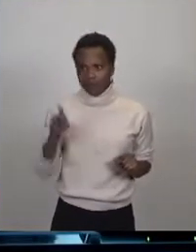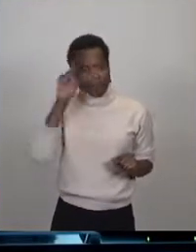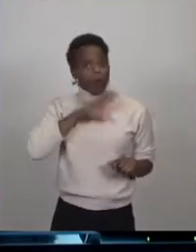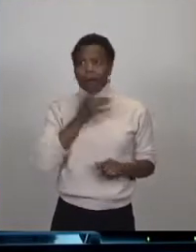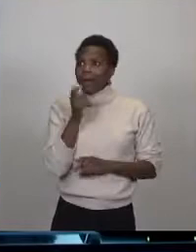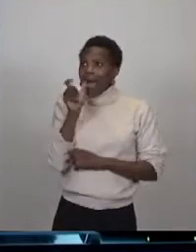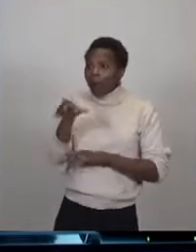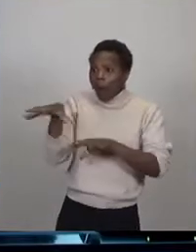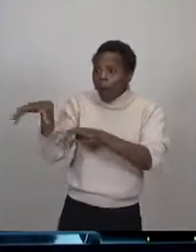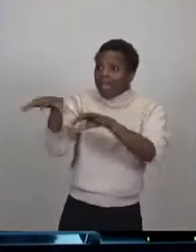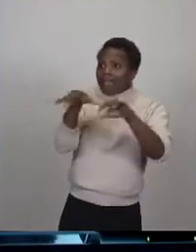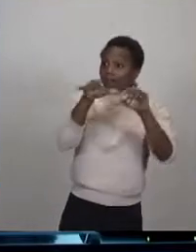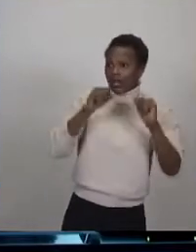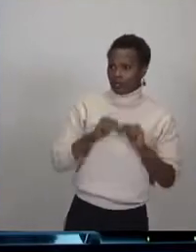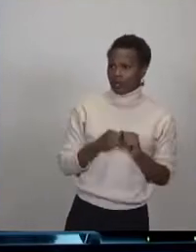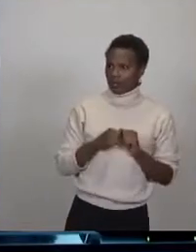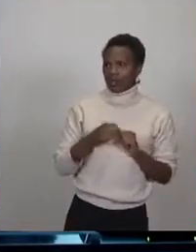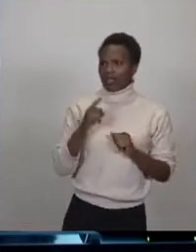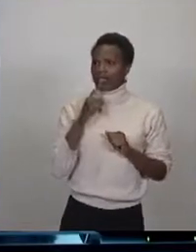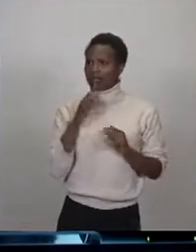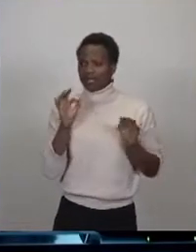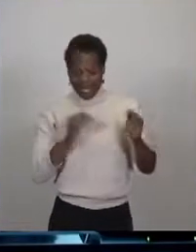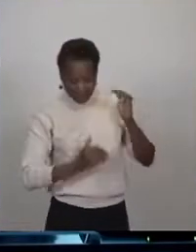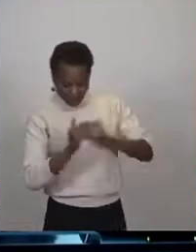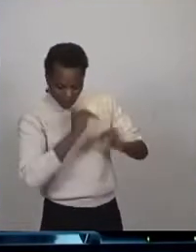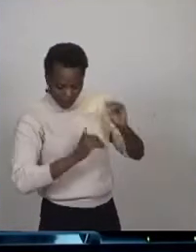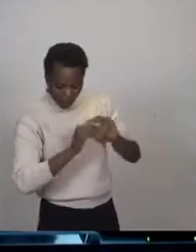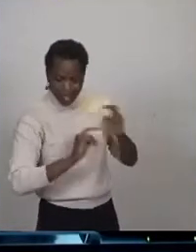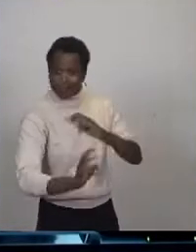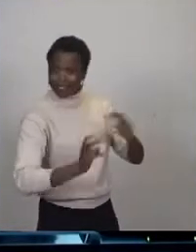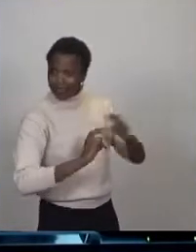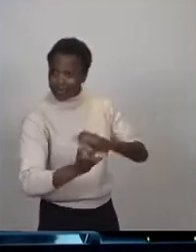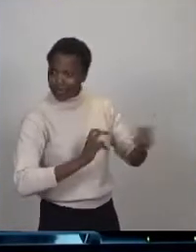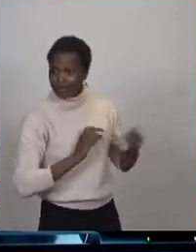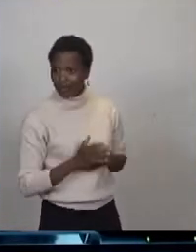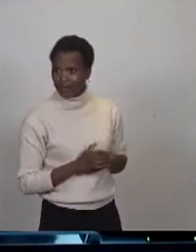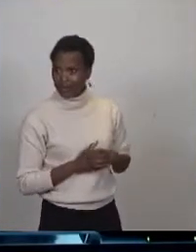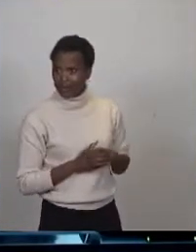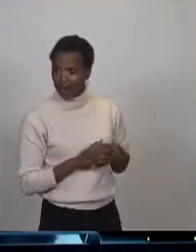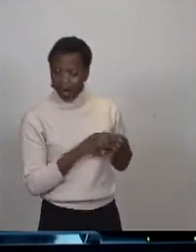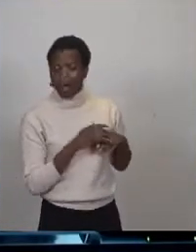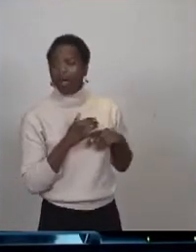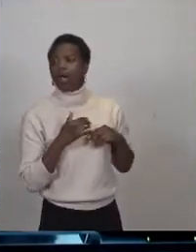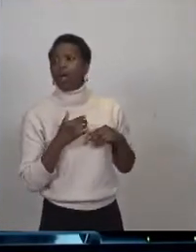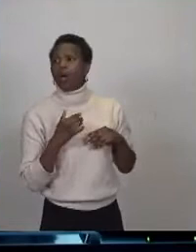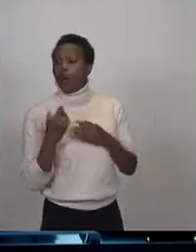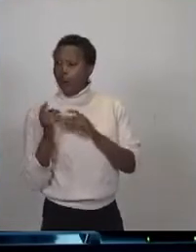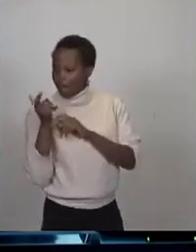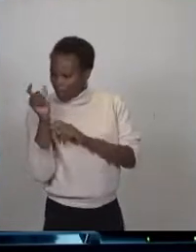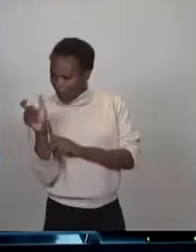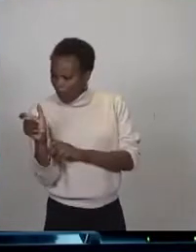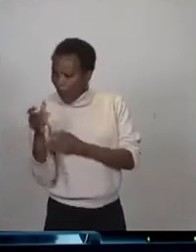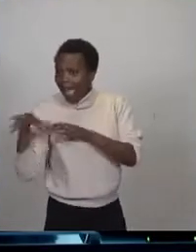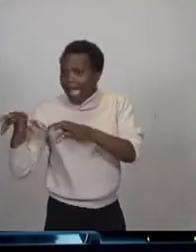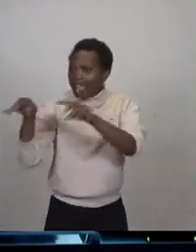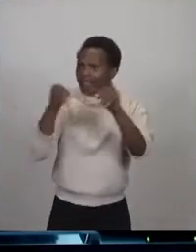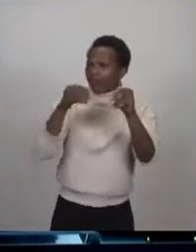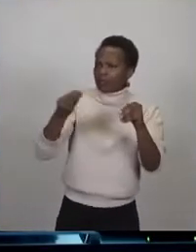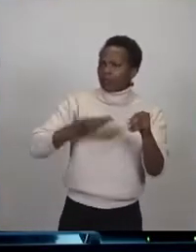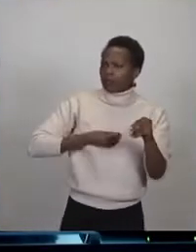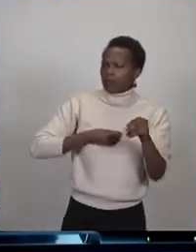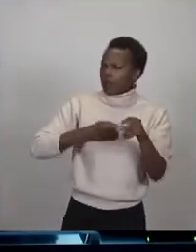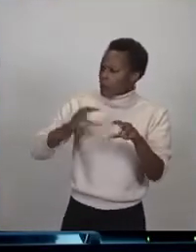qui subissent des plans de circulation kafkaïens ou plus de circulation dans la rue, ce mot résonne comme une provocation. Je pense donc